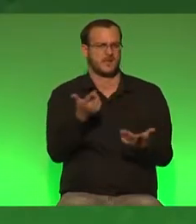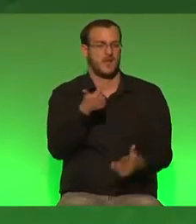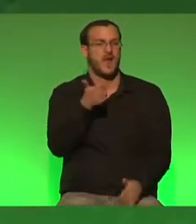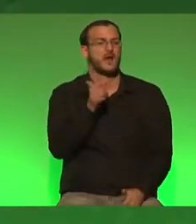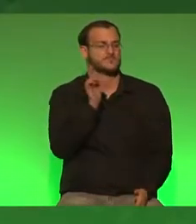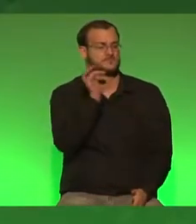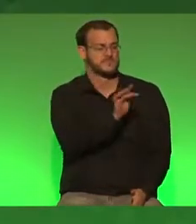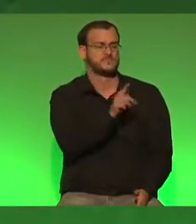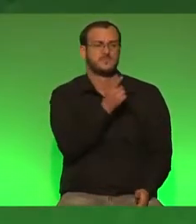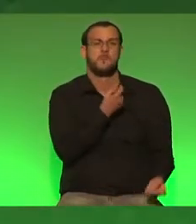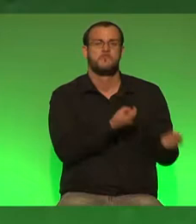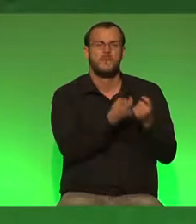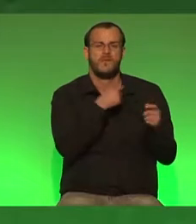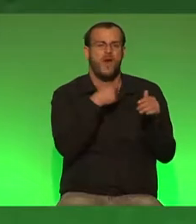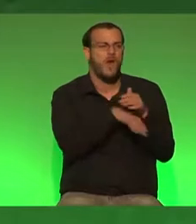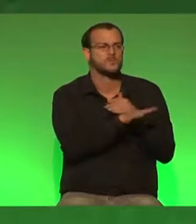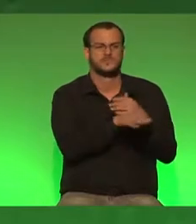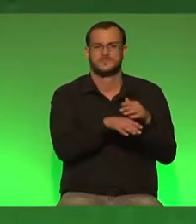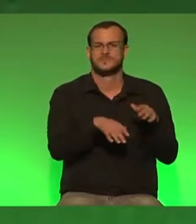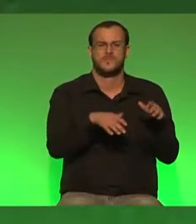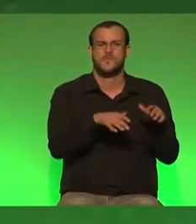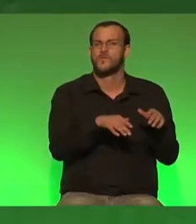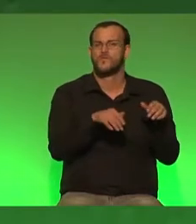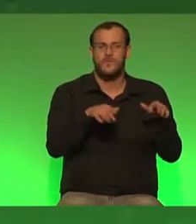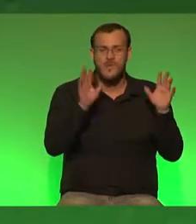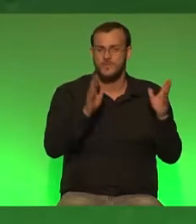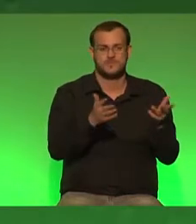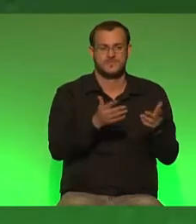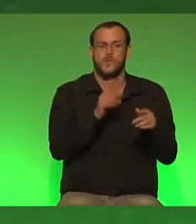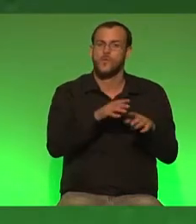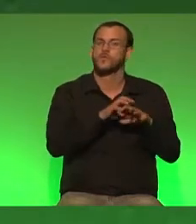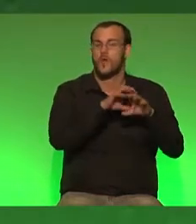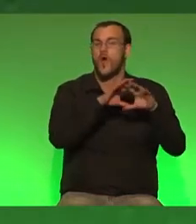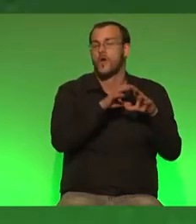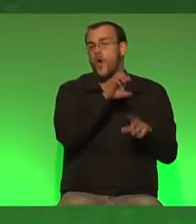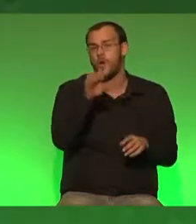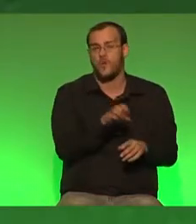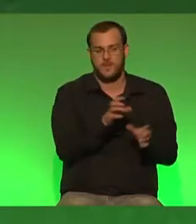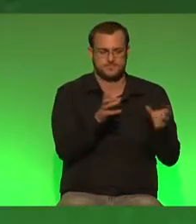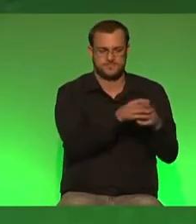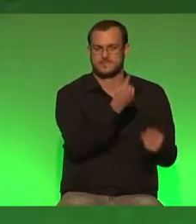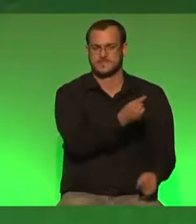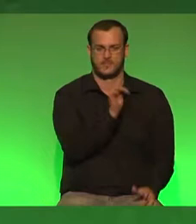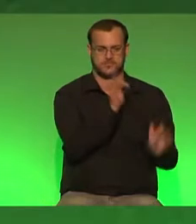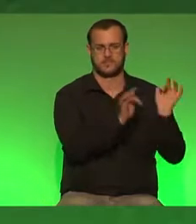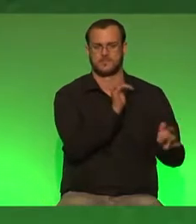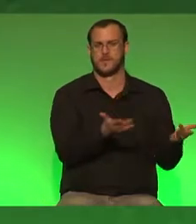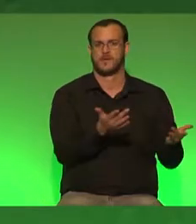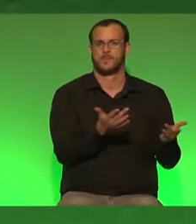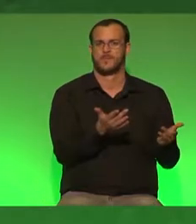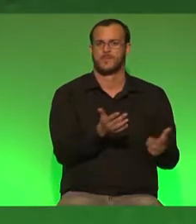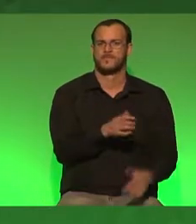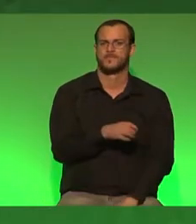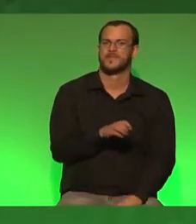Migranten, Ausländer, Flüchtlinge und zweitens die europäische Einigung selbst. Was die CSU jetzt in Bayern